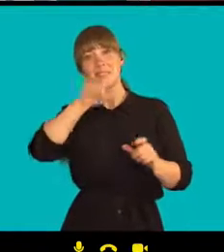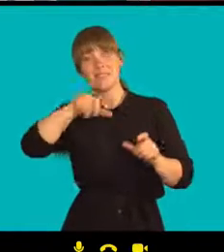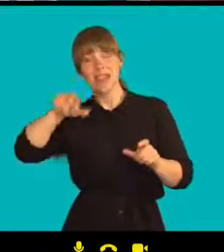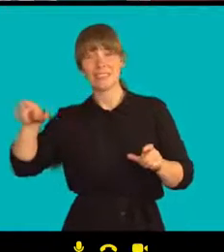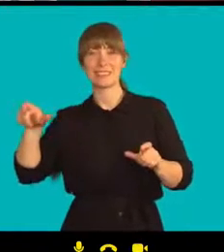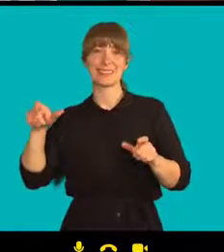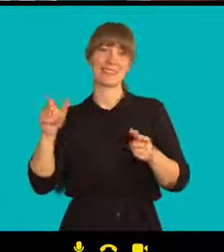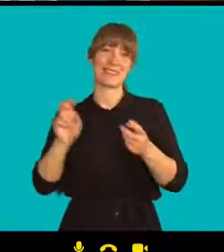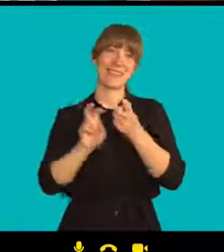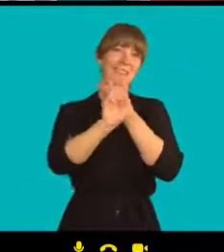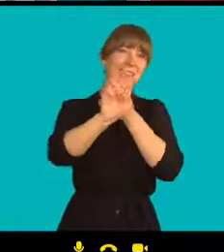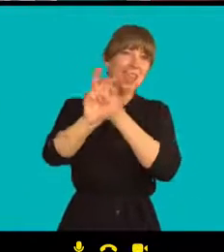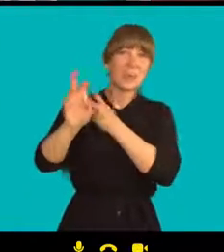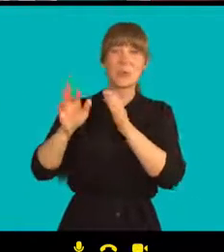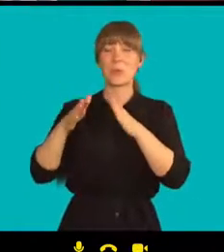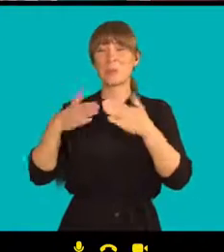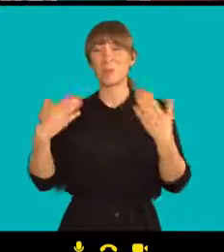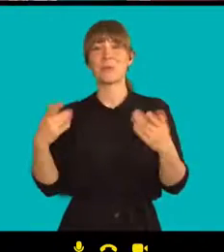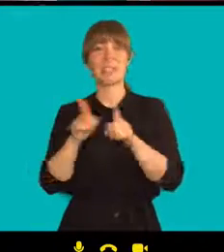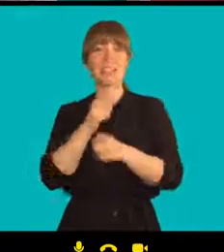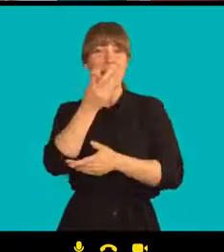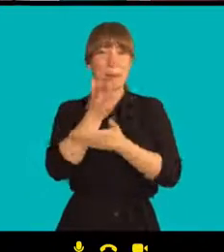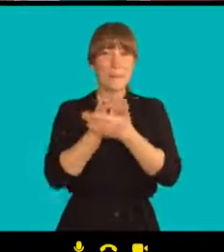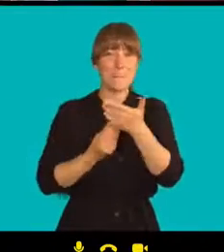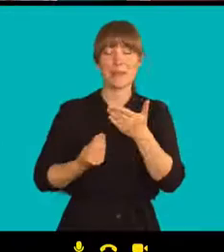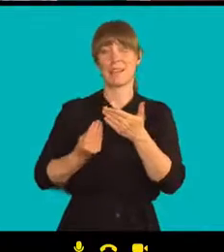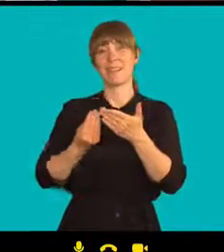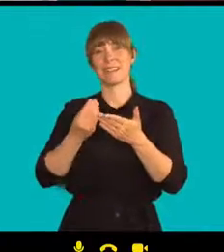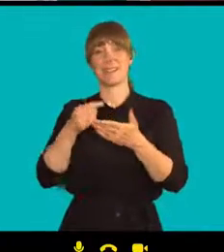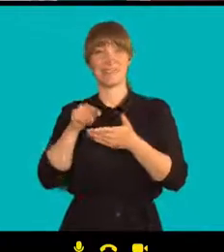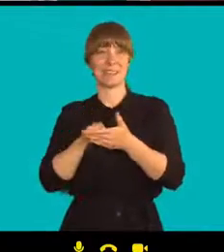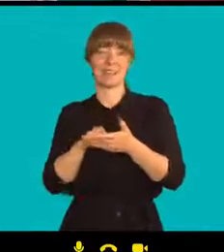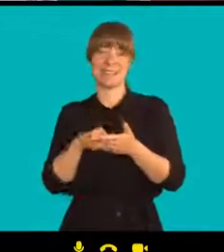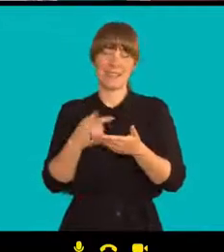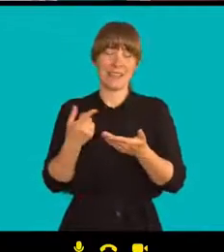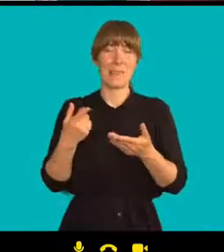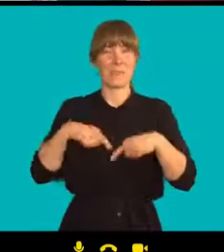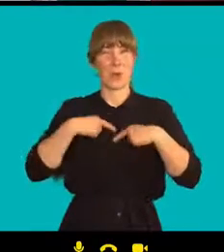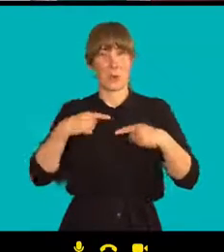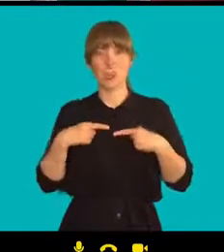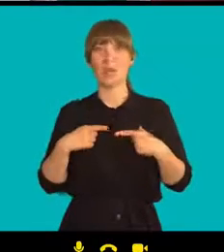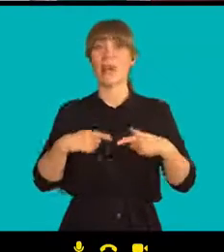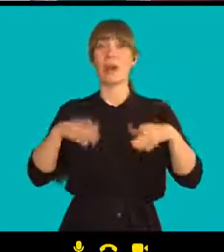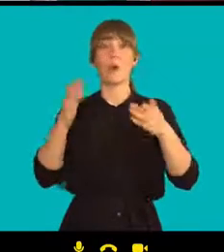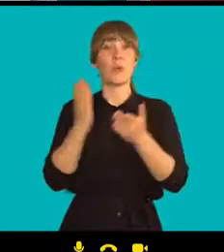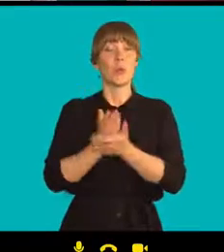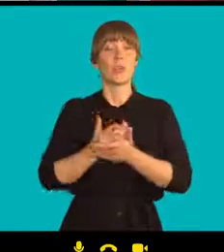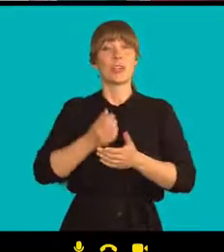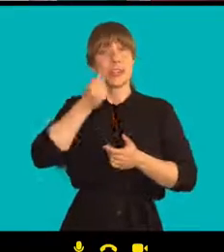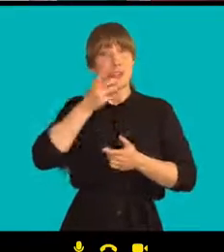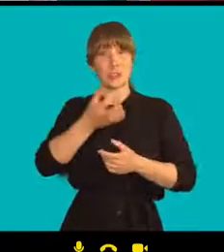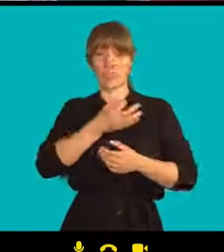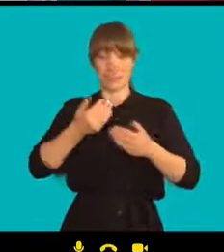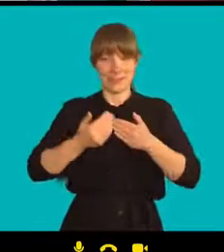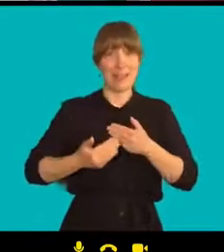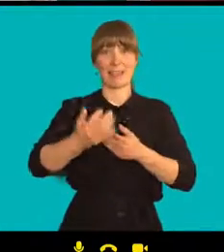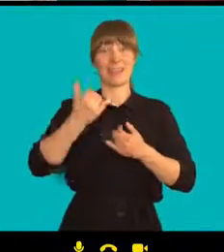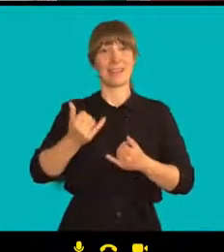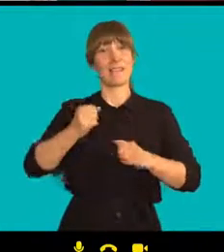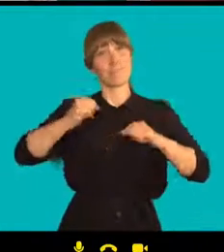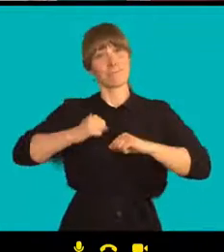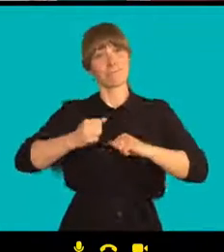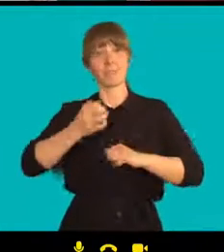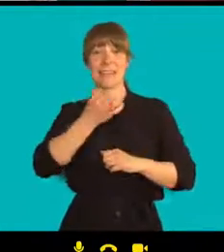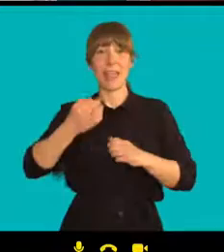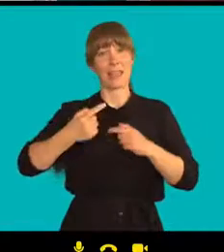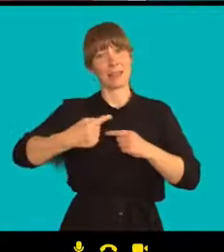skrze naší aplikaci. Jeden svět živě, debaty každý den můžete sledovat už ode dneška. Všechny filmy online potom od